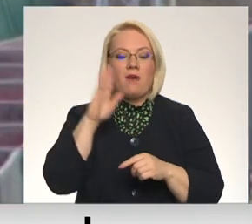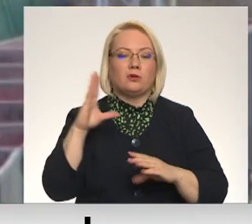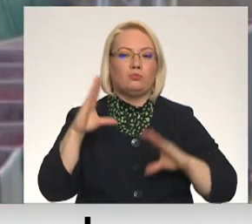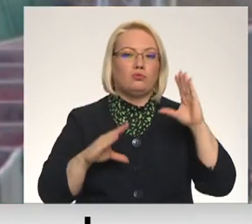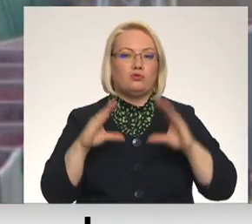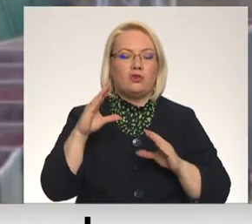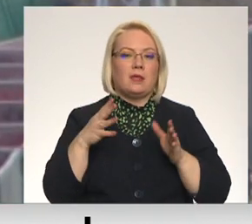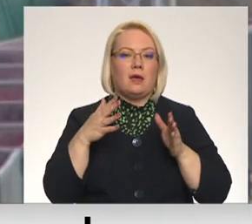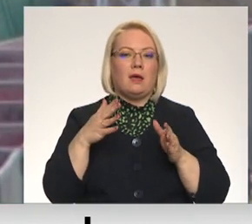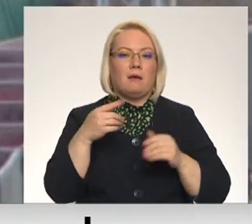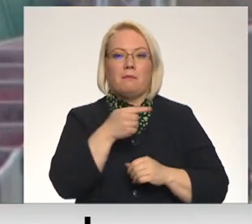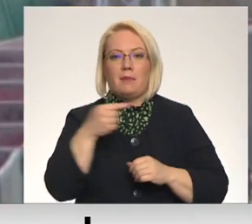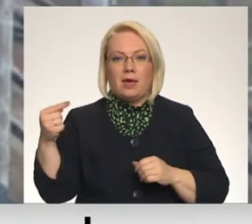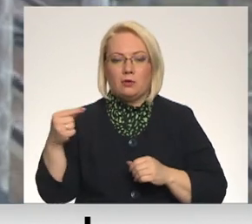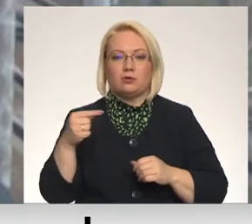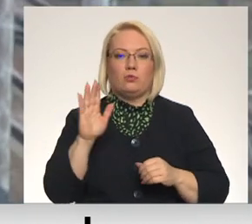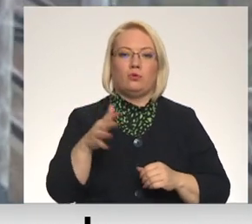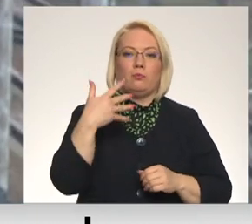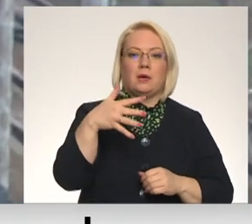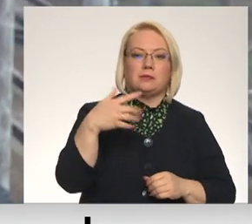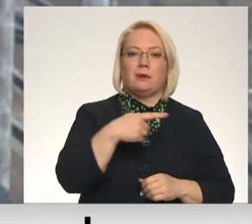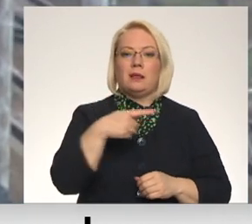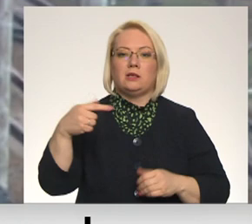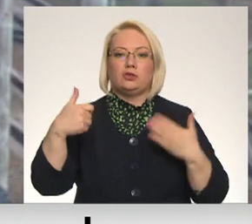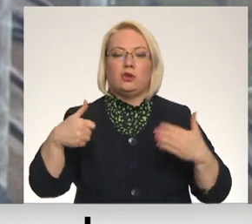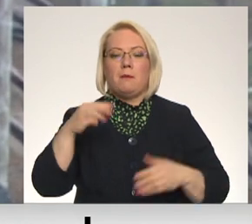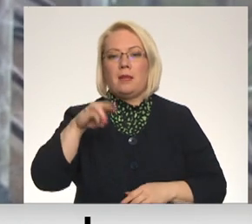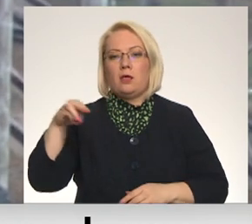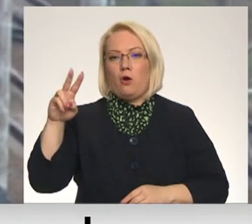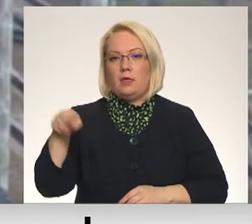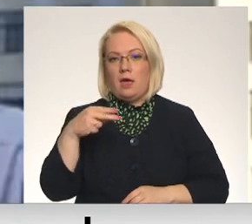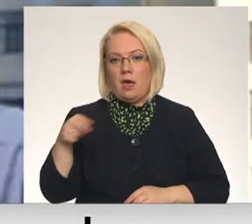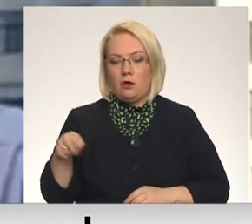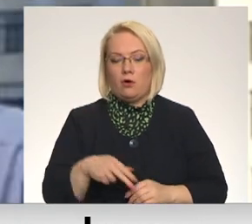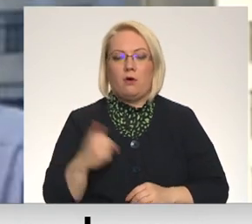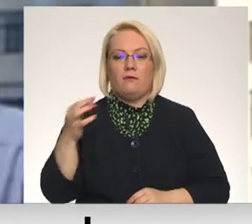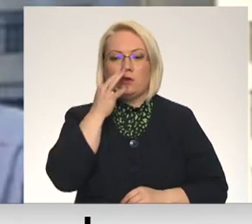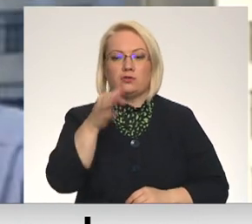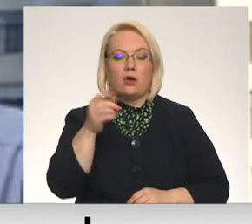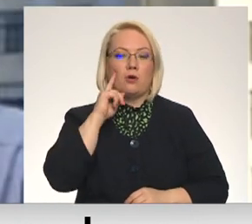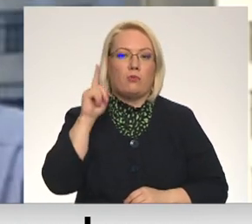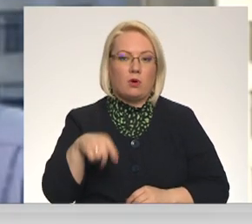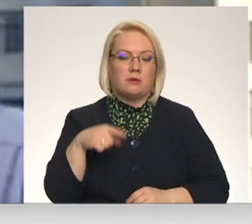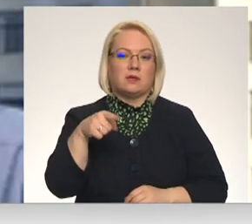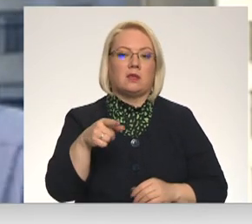palēlinātos par 50 līdz 60 miljoniem eiro. Skaidrs, ka tas prasīs mazīgus